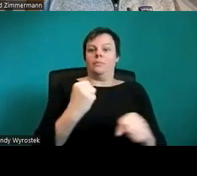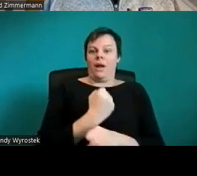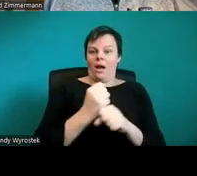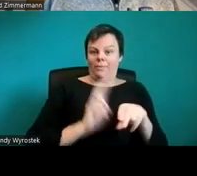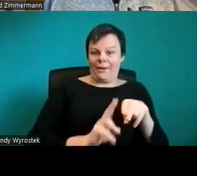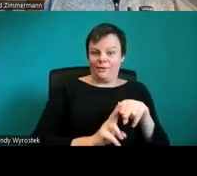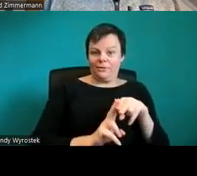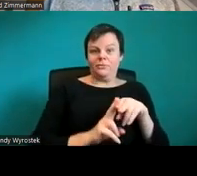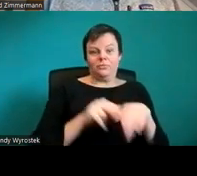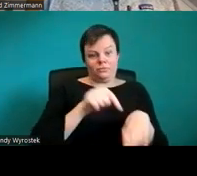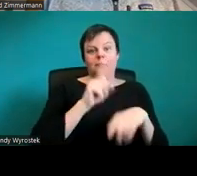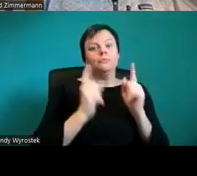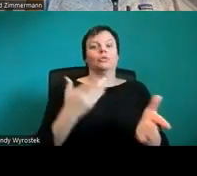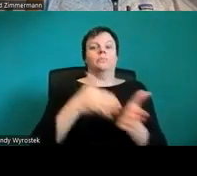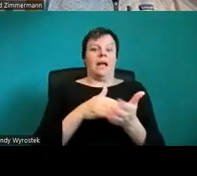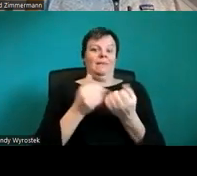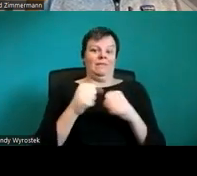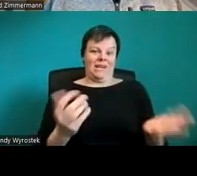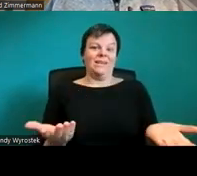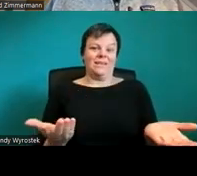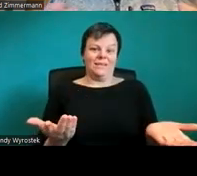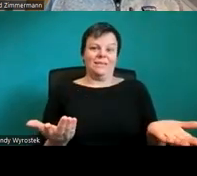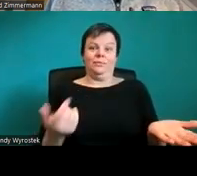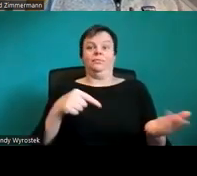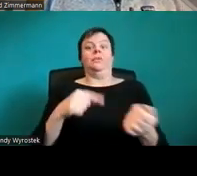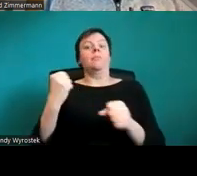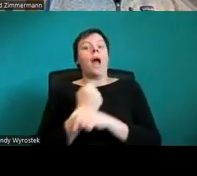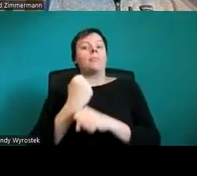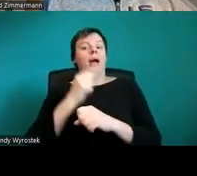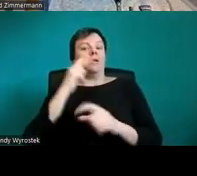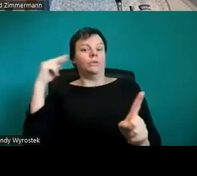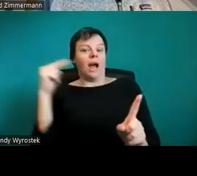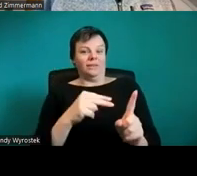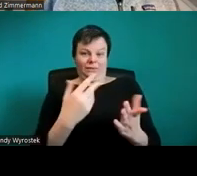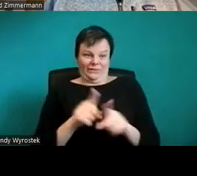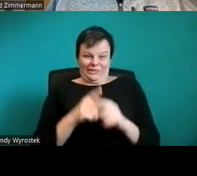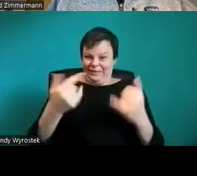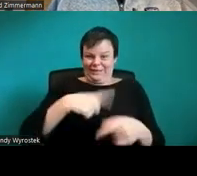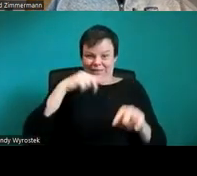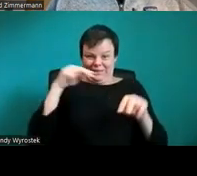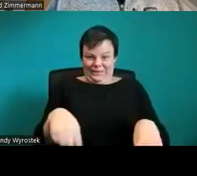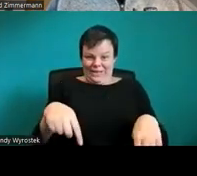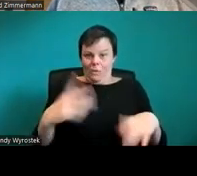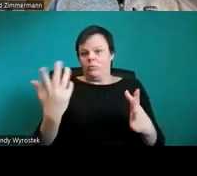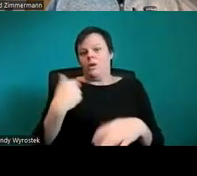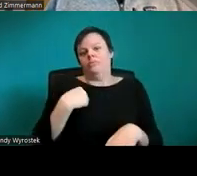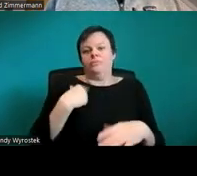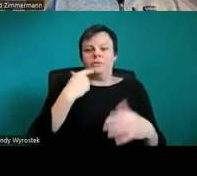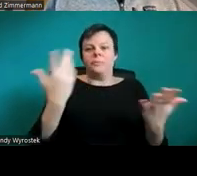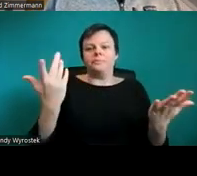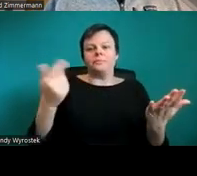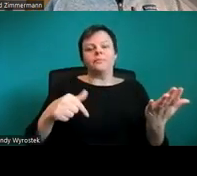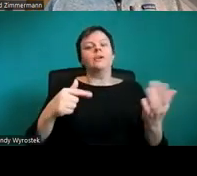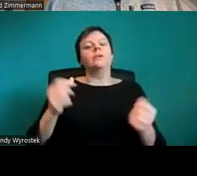So wie hier. Oder ich sage, das ist jetzt zur Präsentation gedacht. Dann